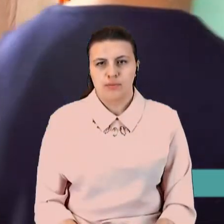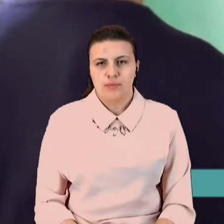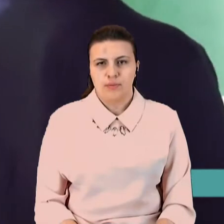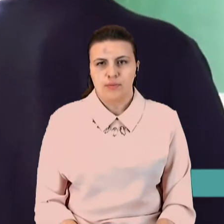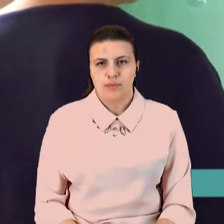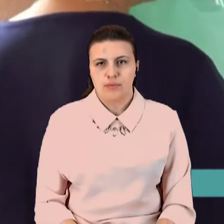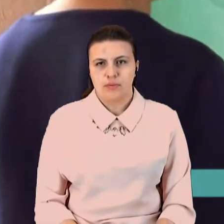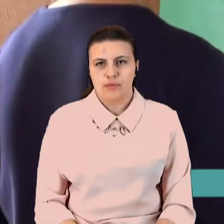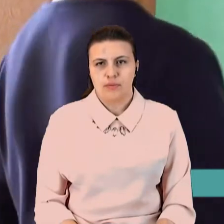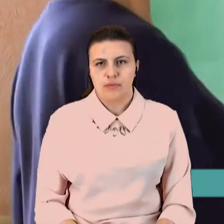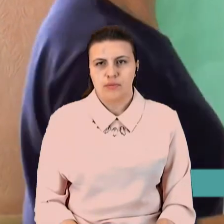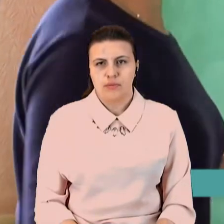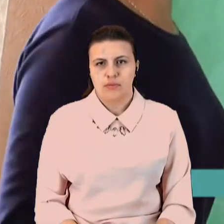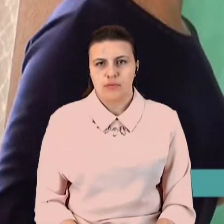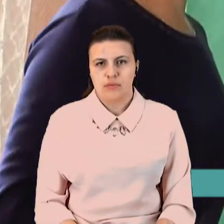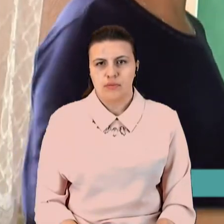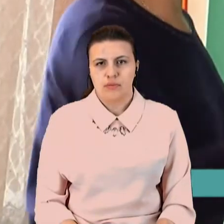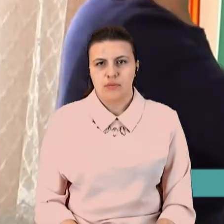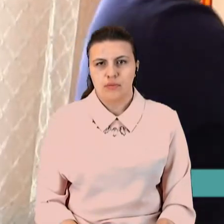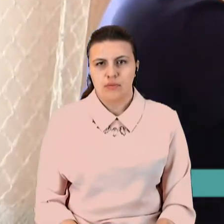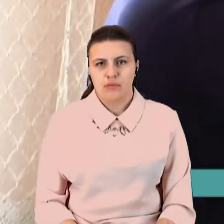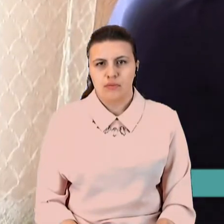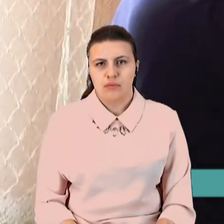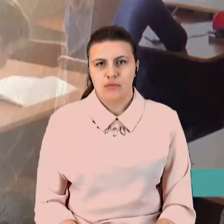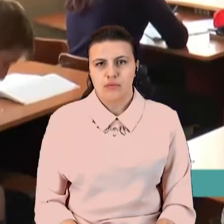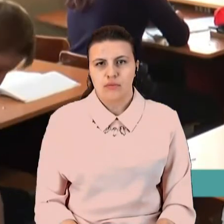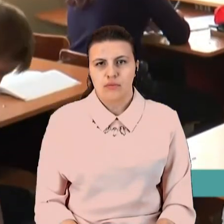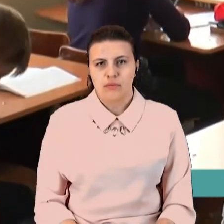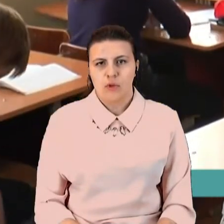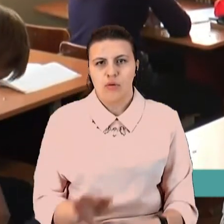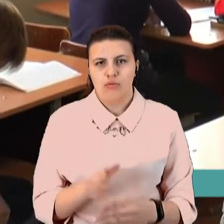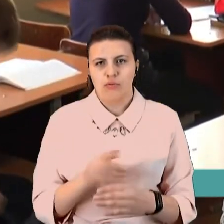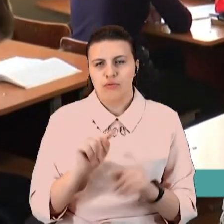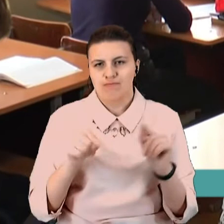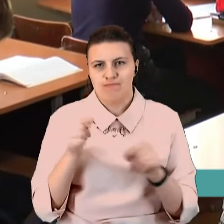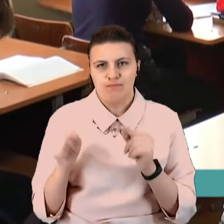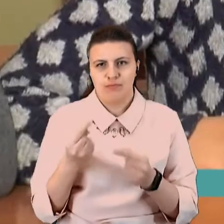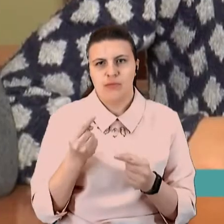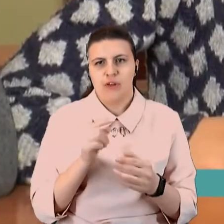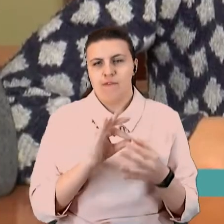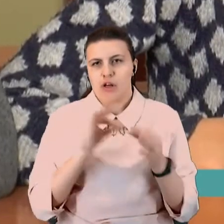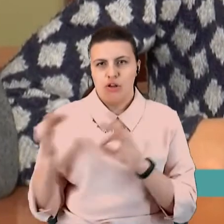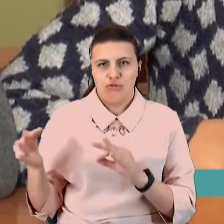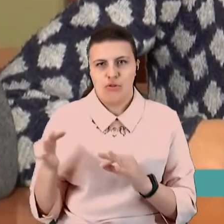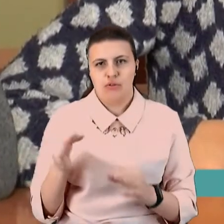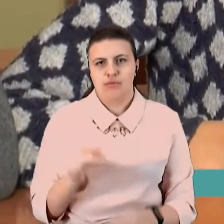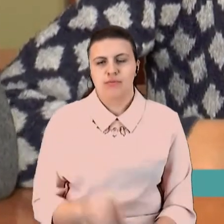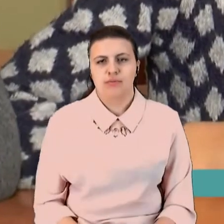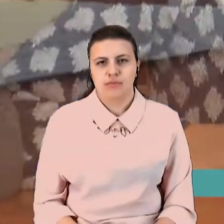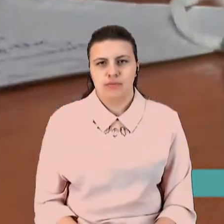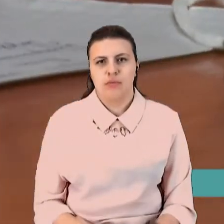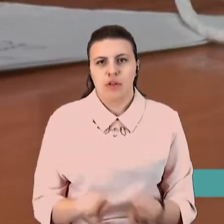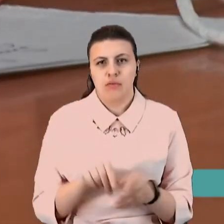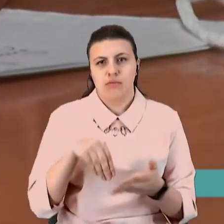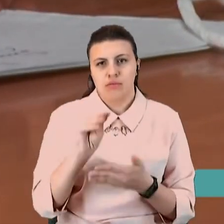Розділові знаки, вречення з дієвти к матеріковому зборогу. Вчителька української мови Наталія Білоцерківська теж придбала захисний